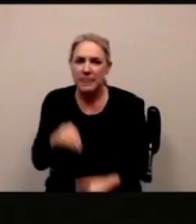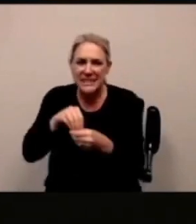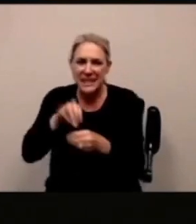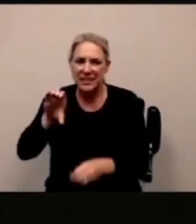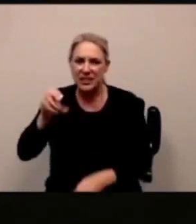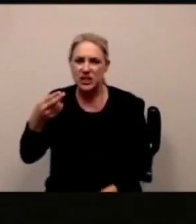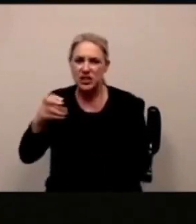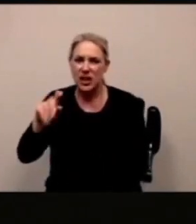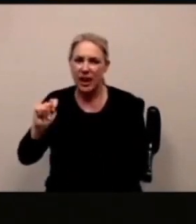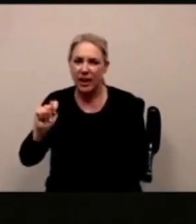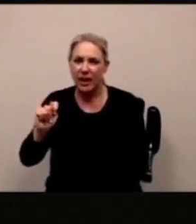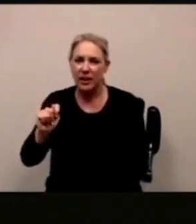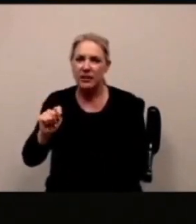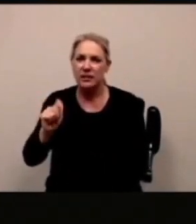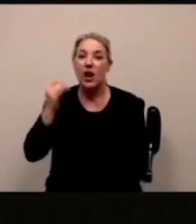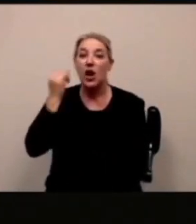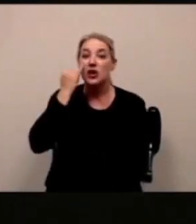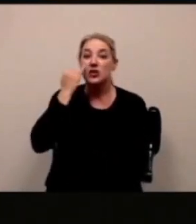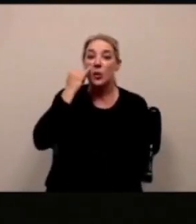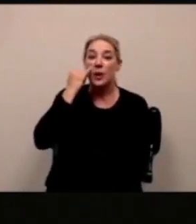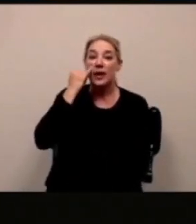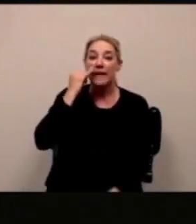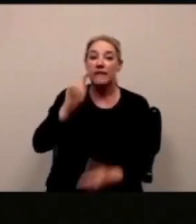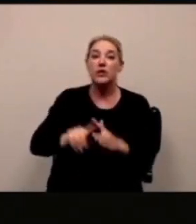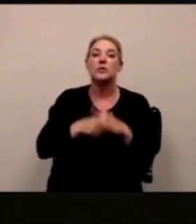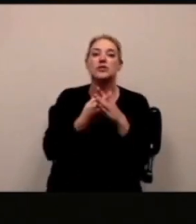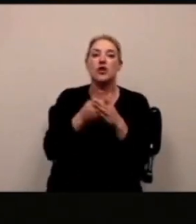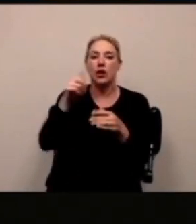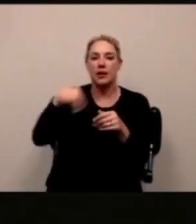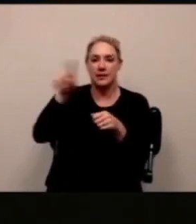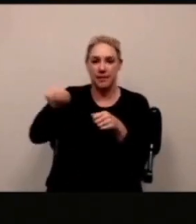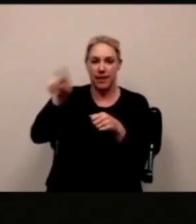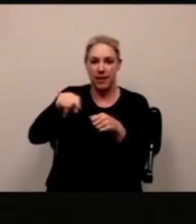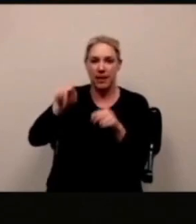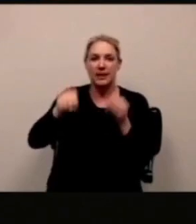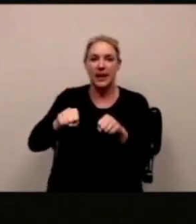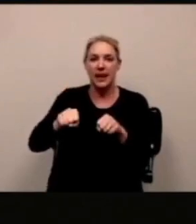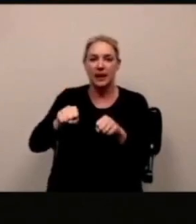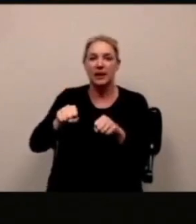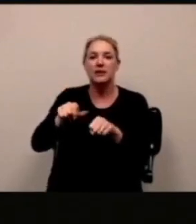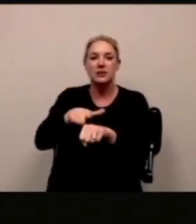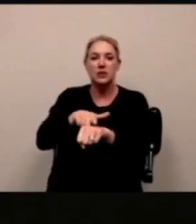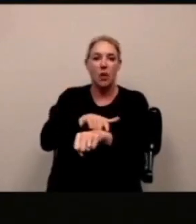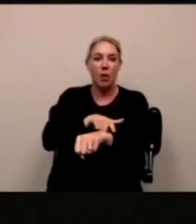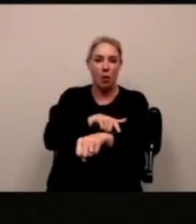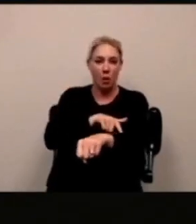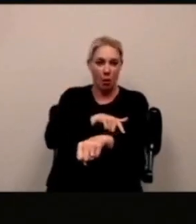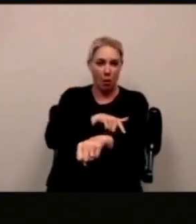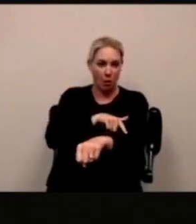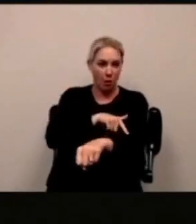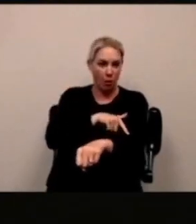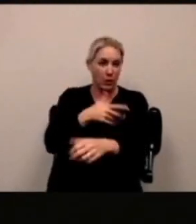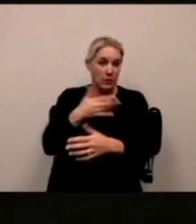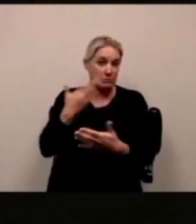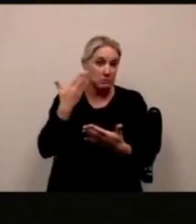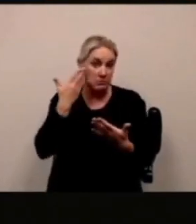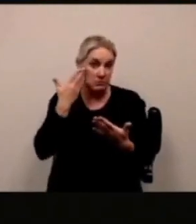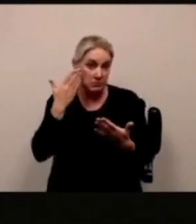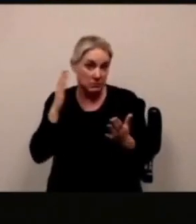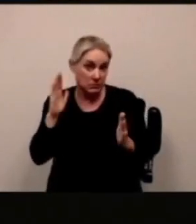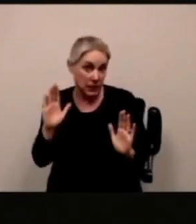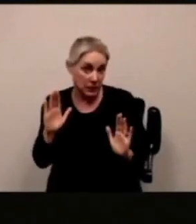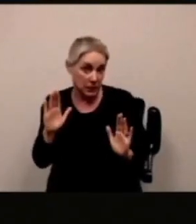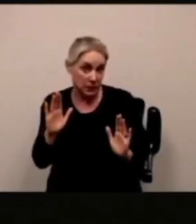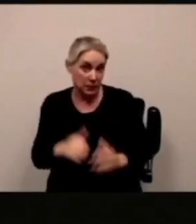non posso ascoltare la domanda scusate ti riferisci a che se fai qualcosa a poter